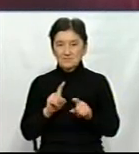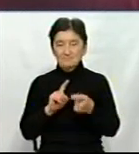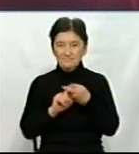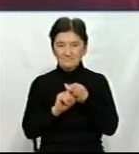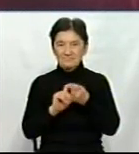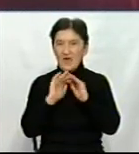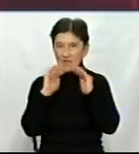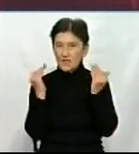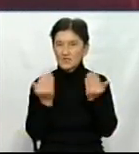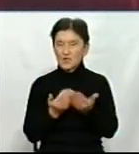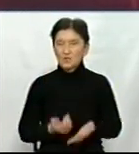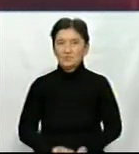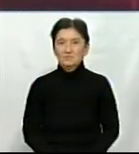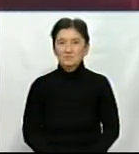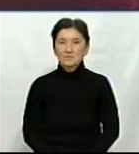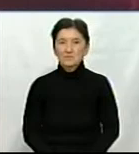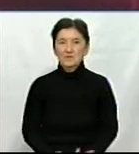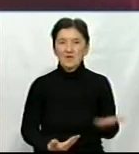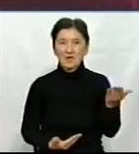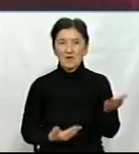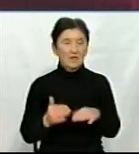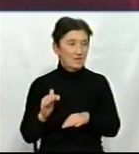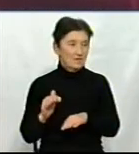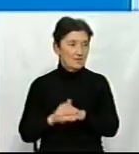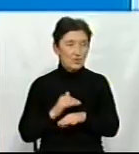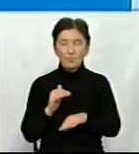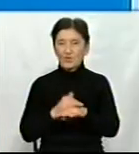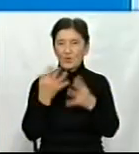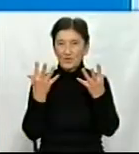продукцію? Доброго дня! Доброго дня!